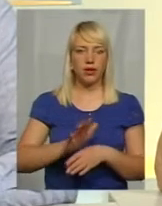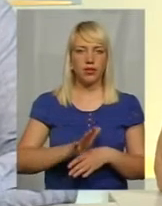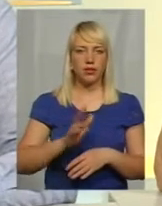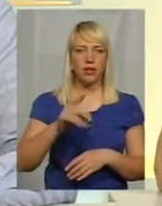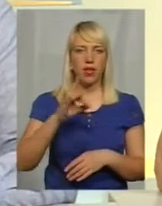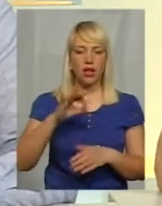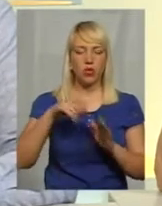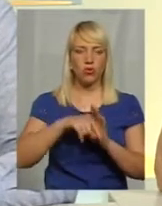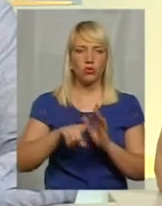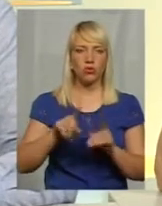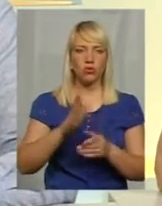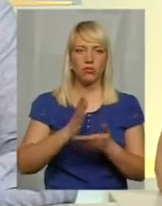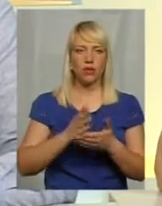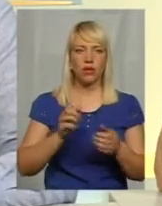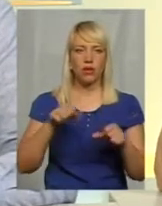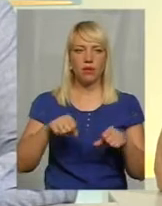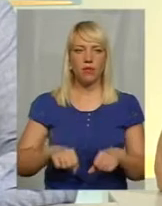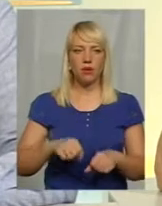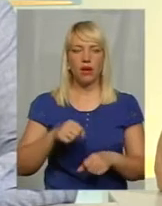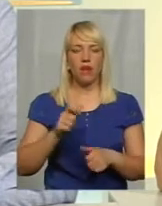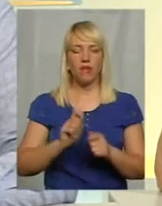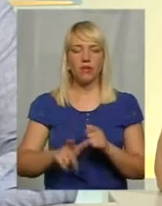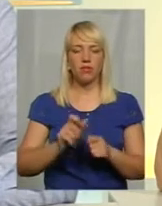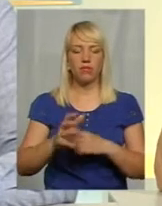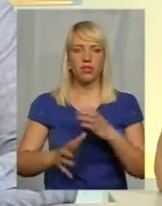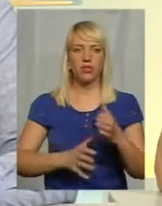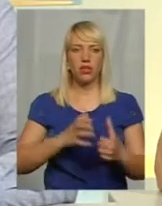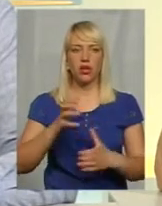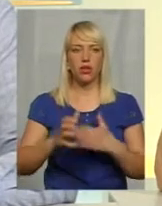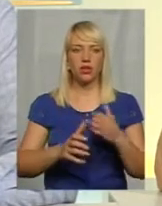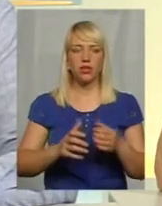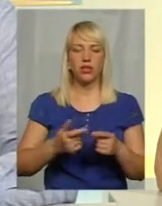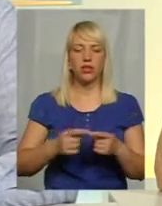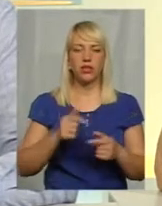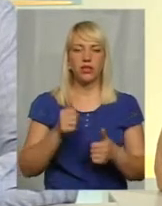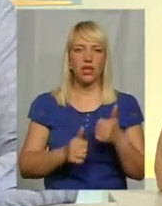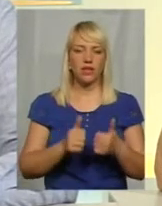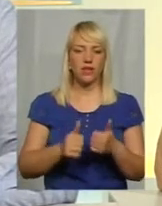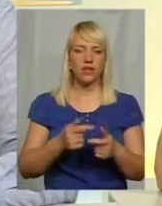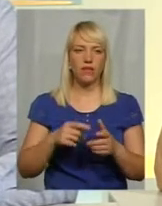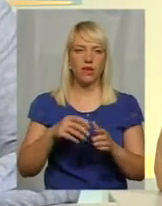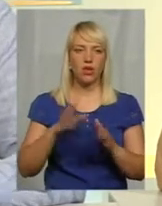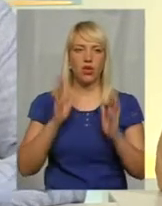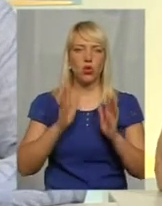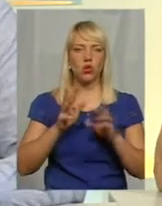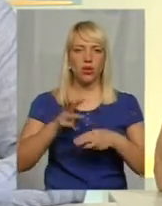має право фінансувати міжнародні соревновання, включає та, Покупка міра, Чемпионати міра, Європа, Олімпійська, і тільки міністерства. До цього ми